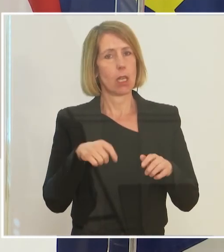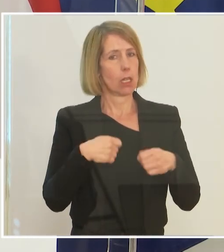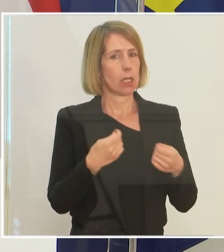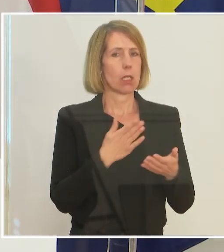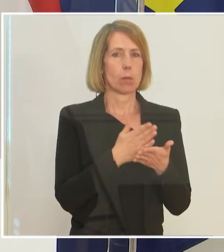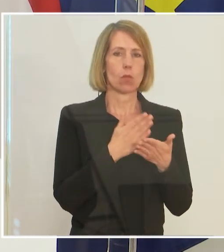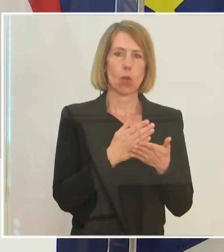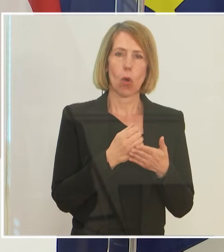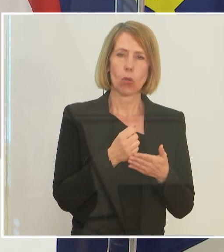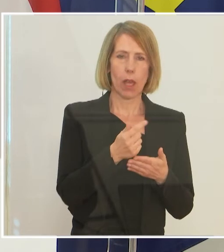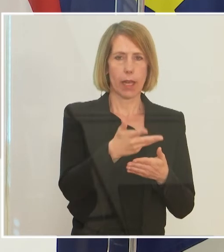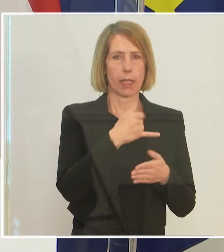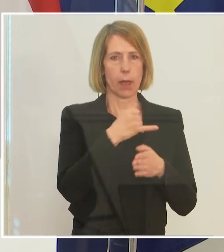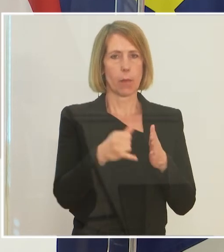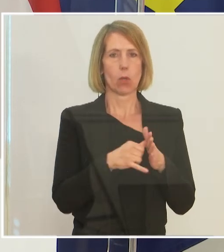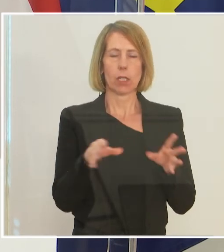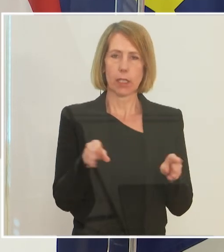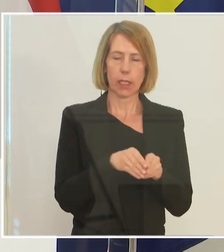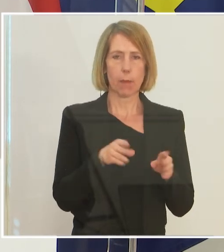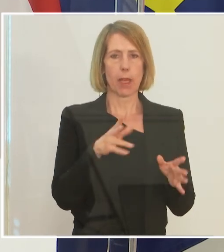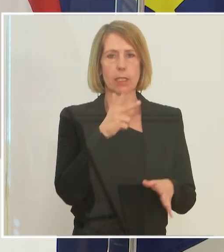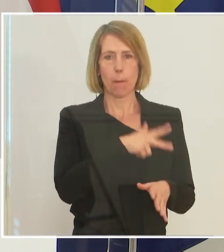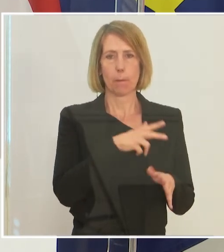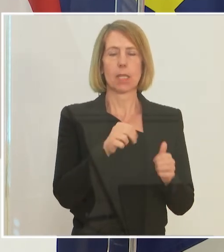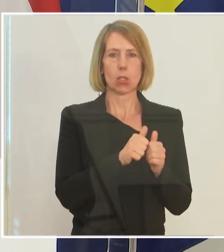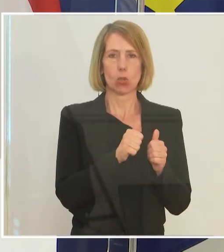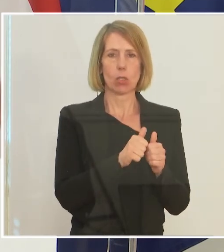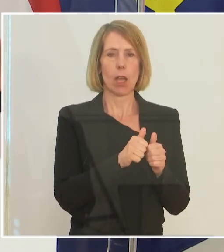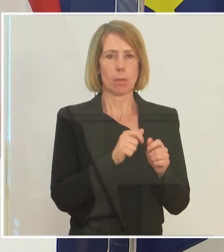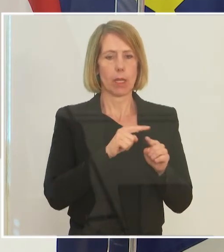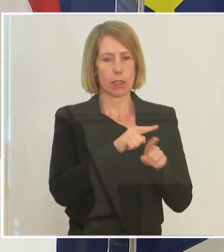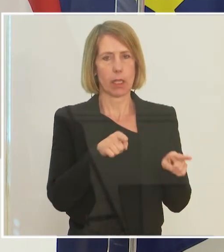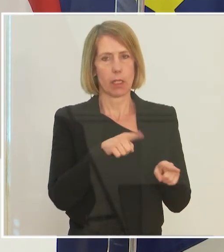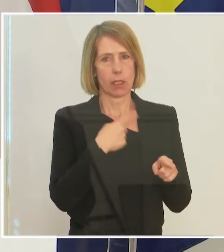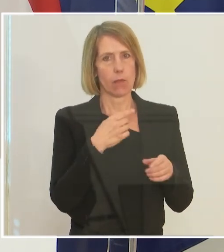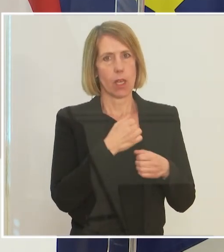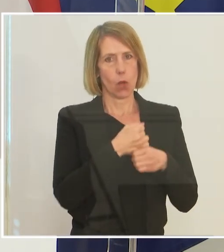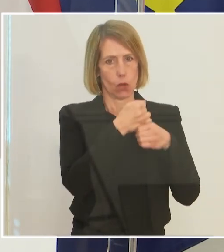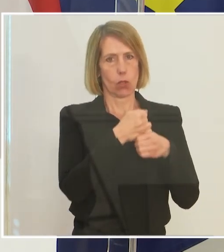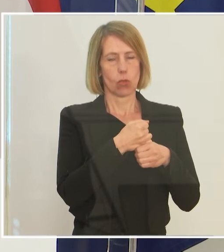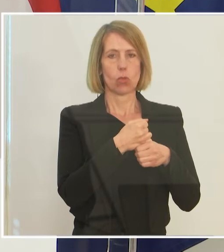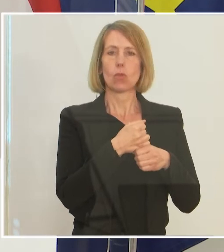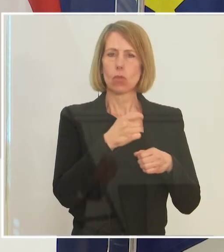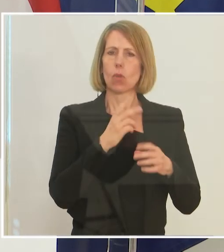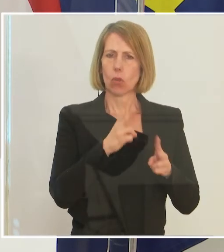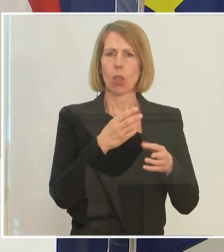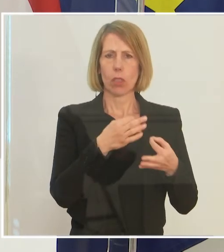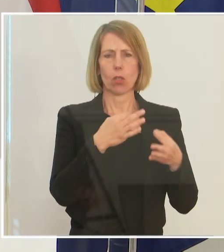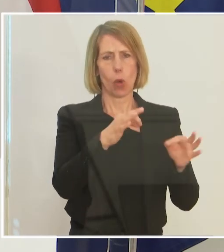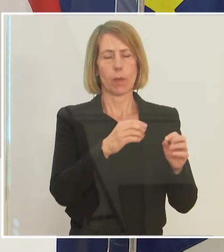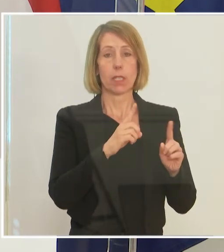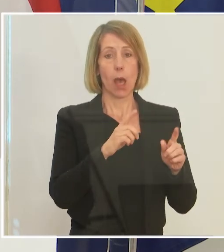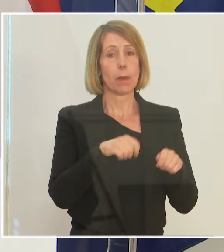es eine Reihe von Projekten gemeinsam auch mit den Sozialpartnern, die hier unterstützt werden. Das kann immer besser sein, aber es gibt diese